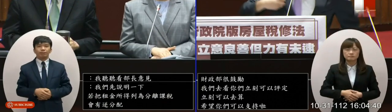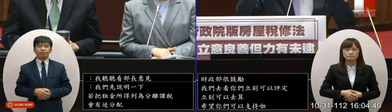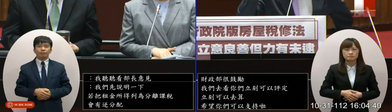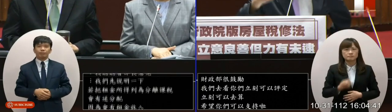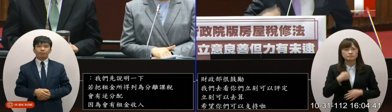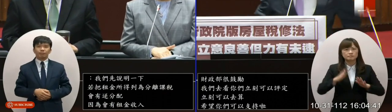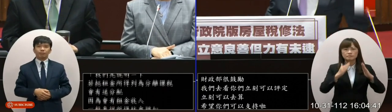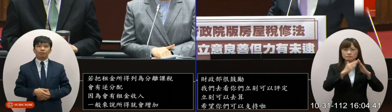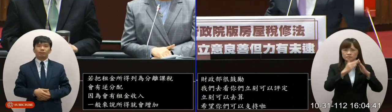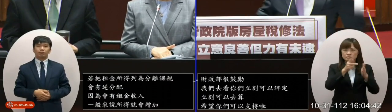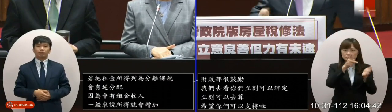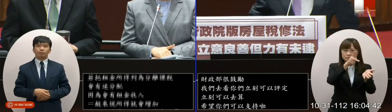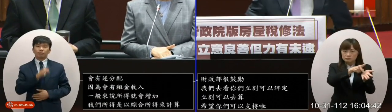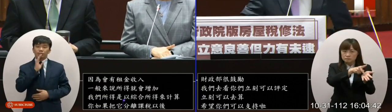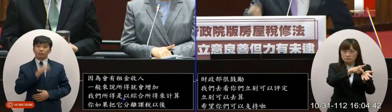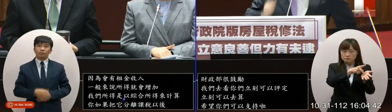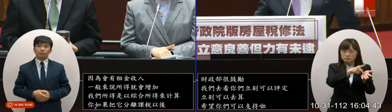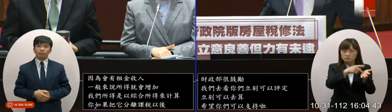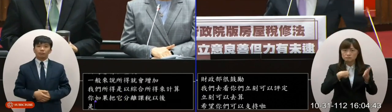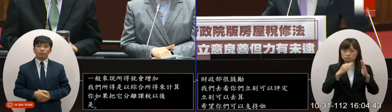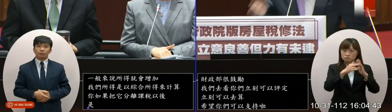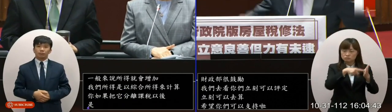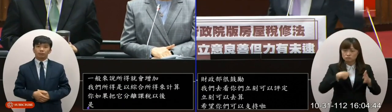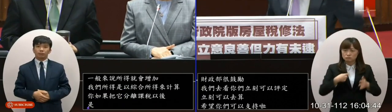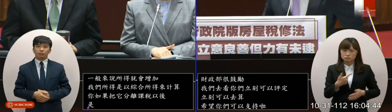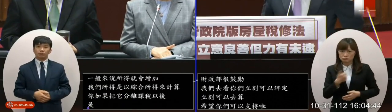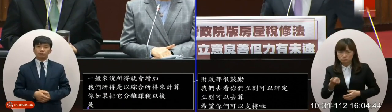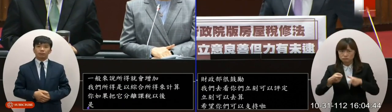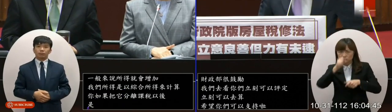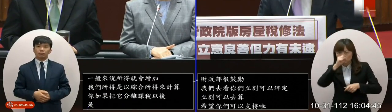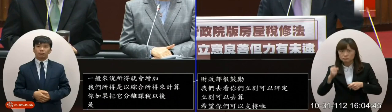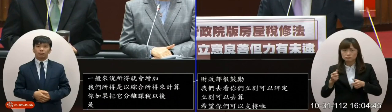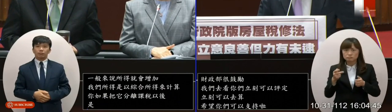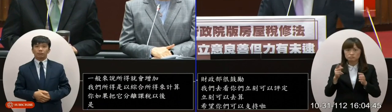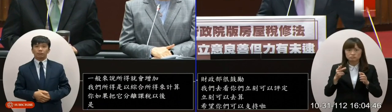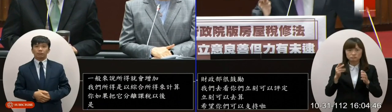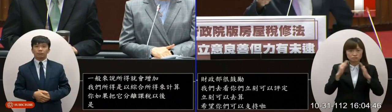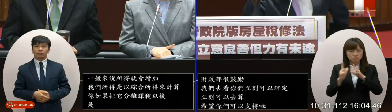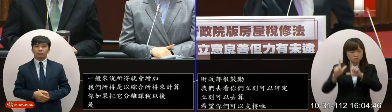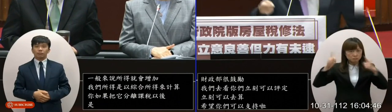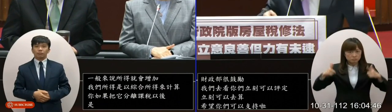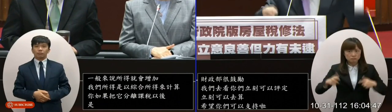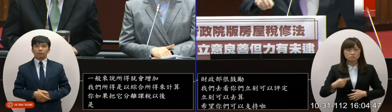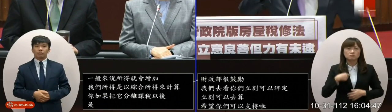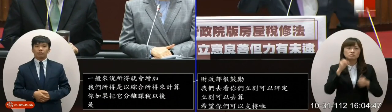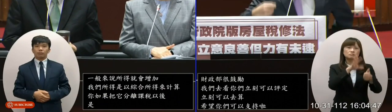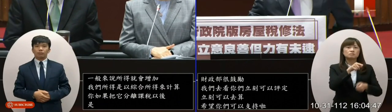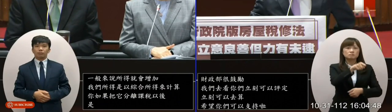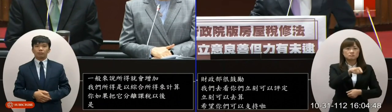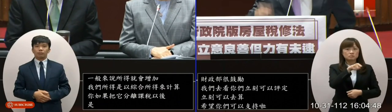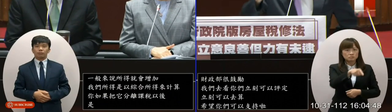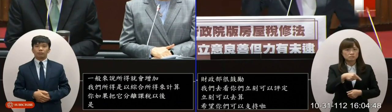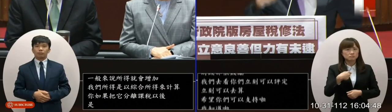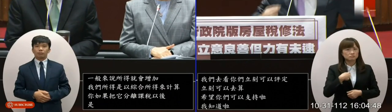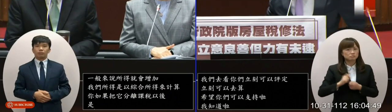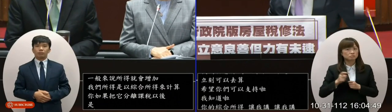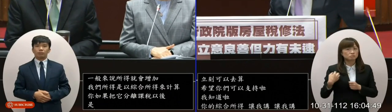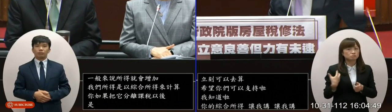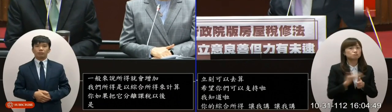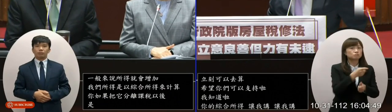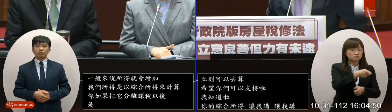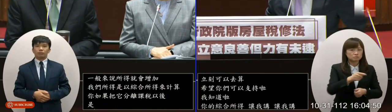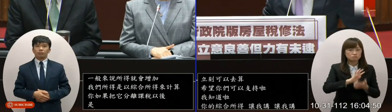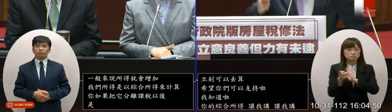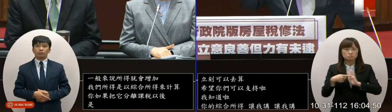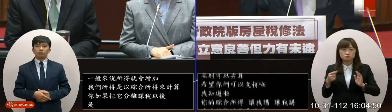現在就是我房屋要出租的時候我不是公益出租我不是包租貸管還有很多房東出租人我就跟房客想到底我不要轉嫁給你然後到時候併入